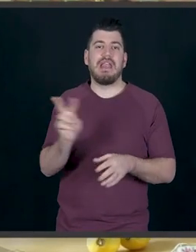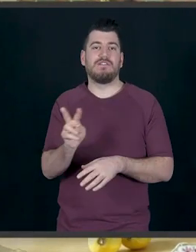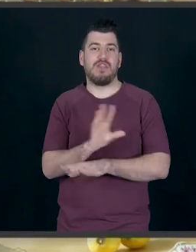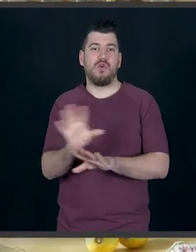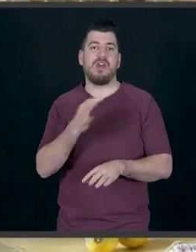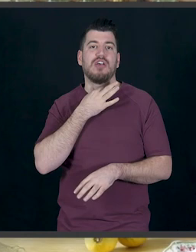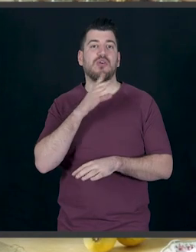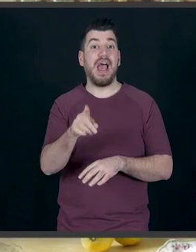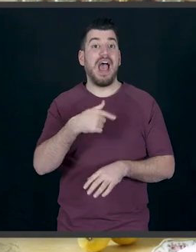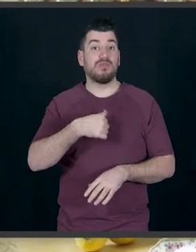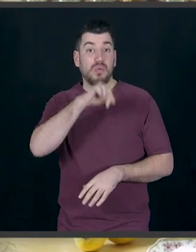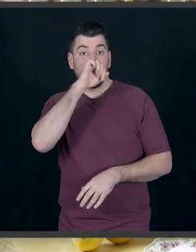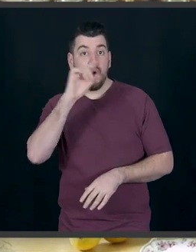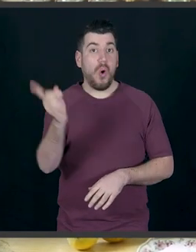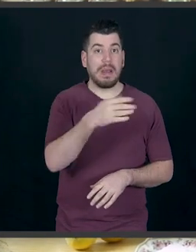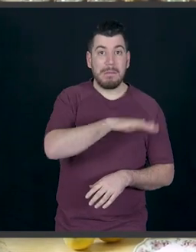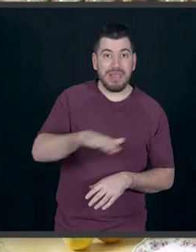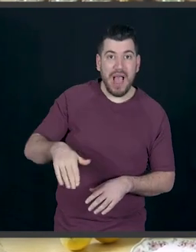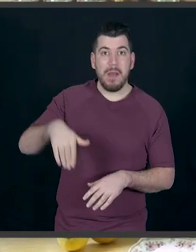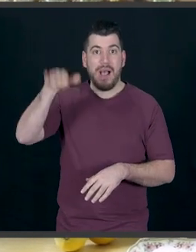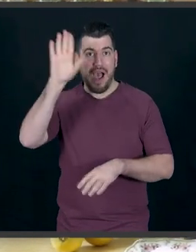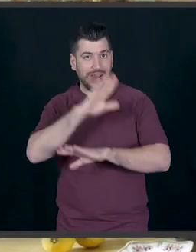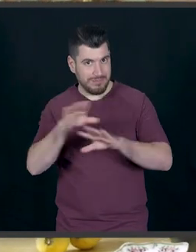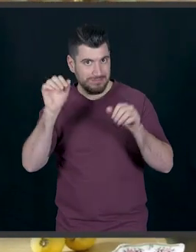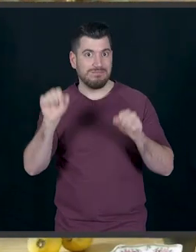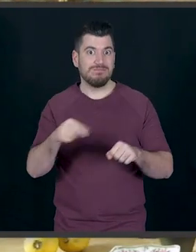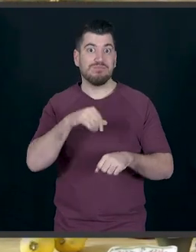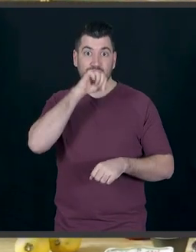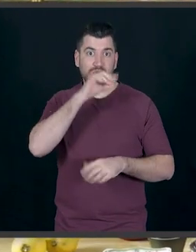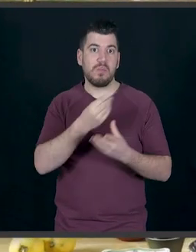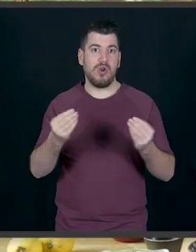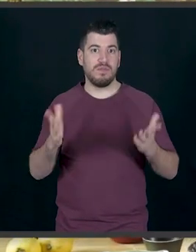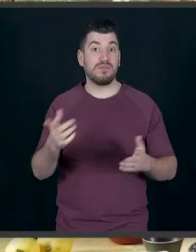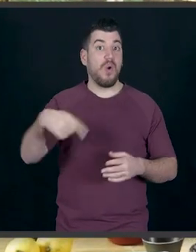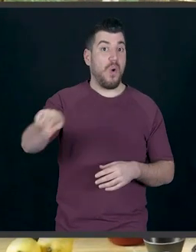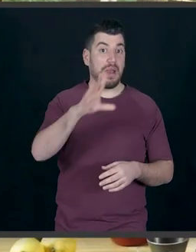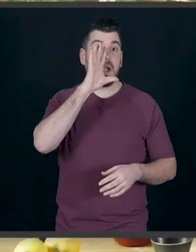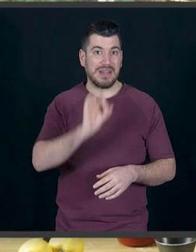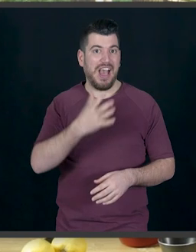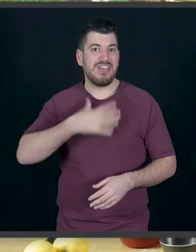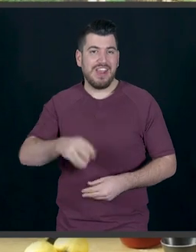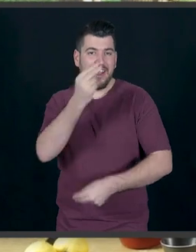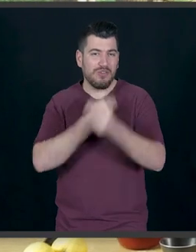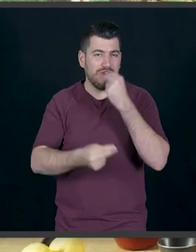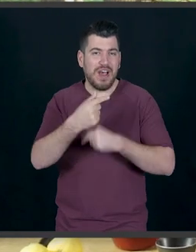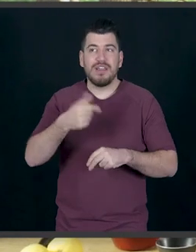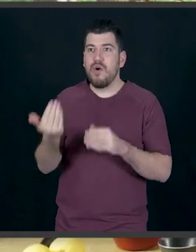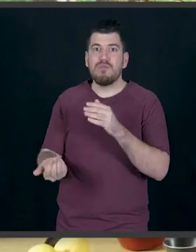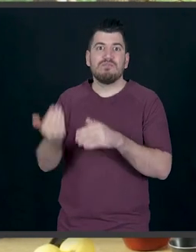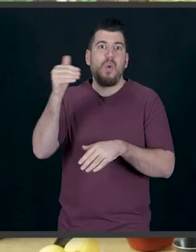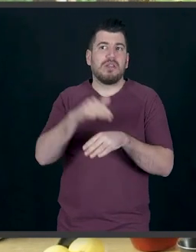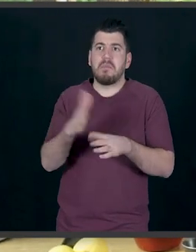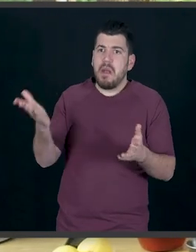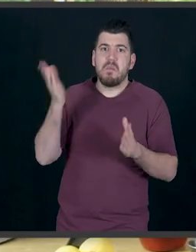Είναι κάτι που λατρεύουν μικροί και μεγάλοι Είναι κάτι που πραγματικά Θέλετε να το φάτε οποιαδήποτε στιγμή της